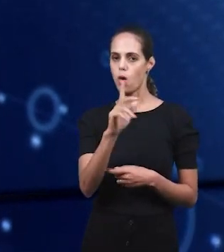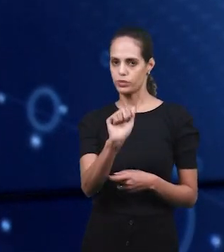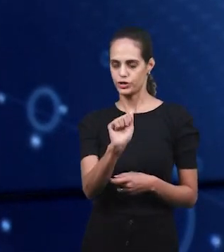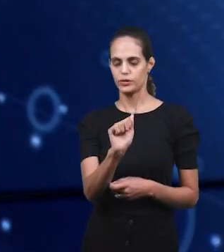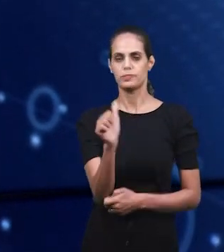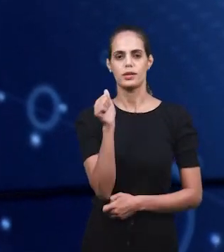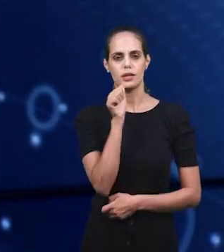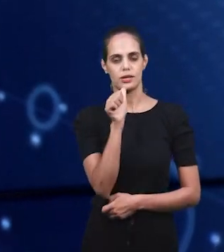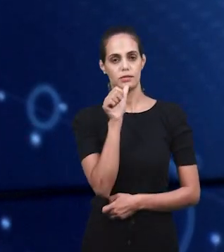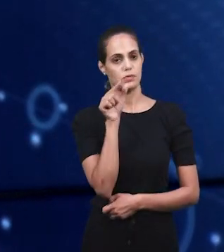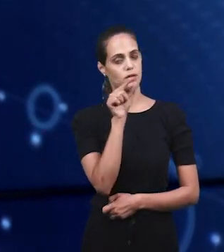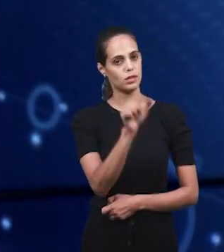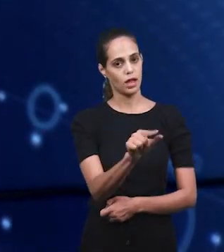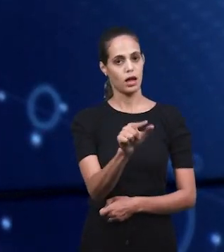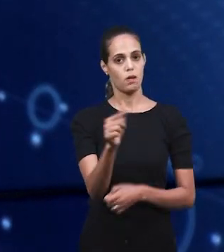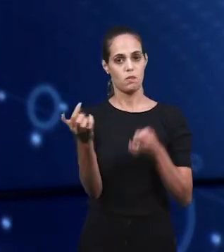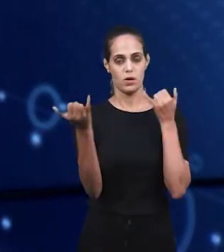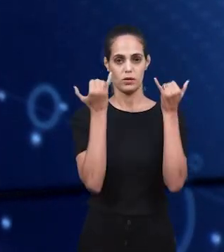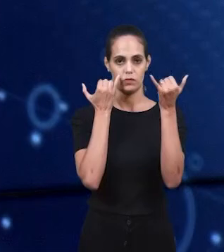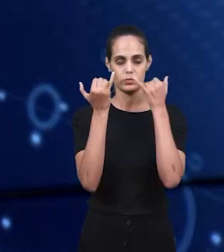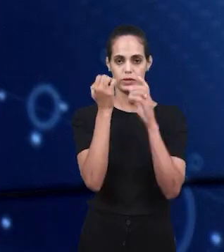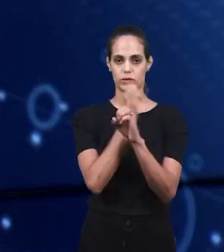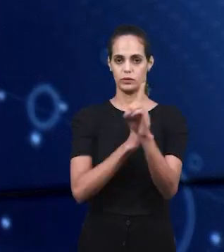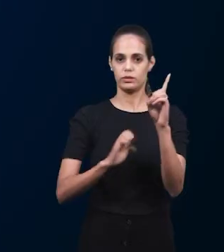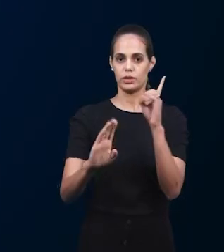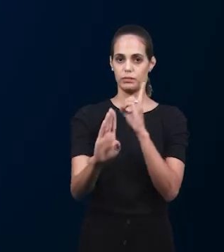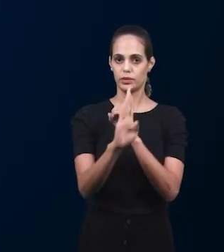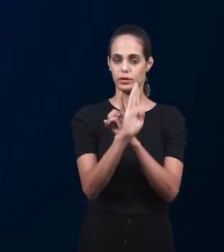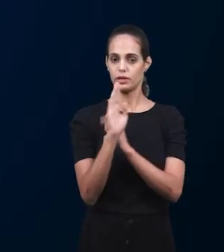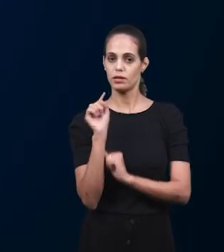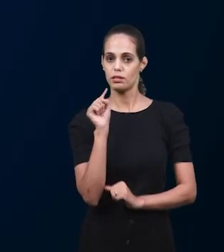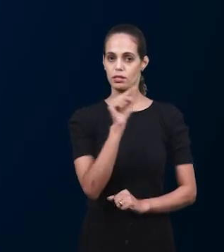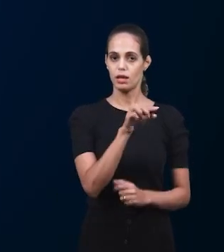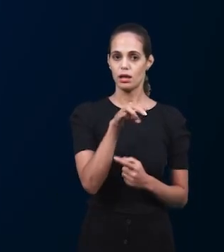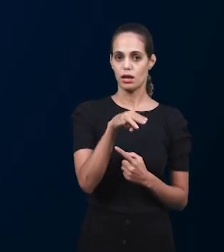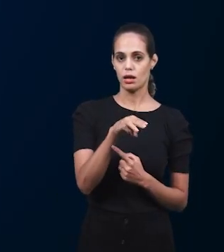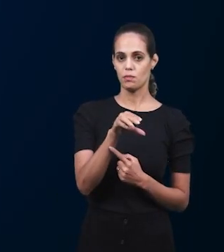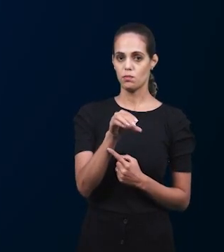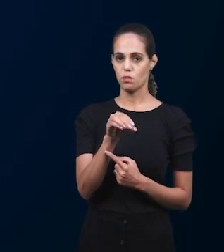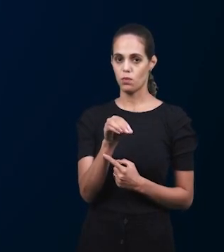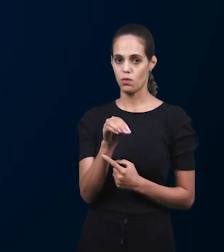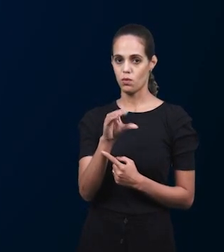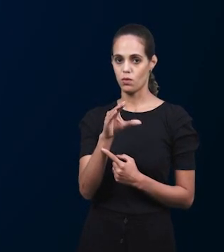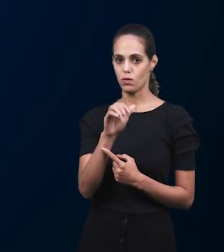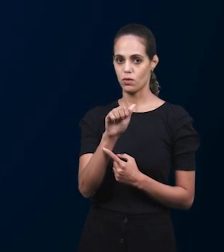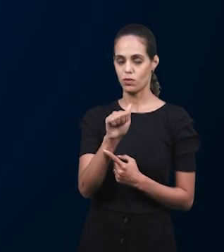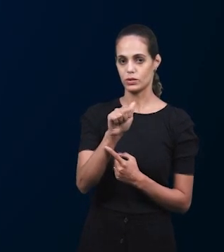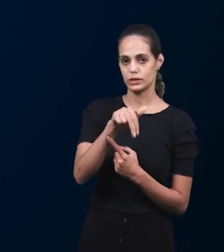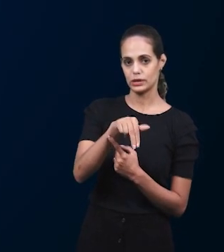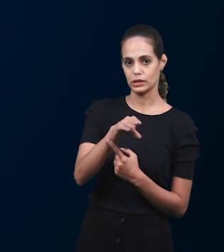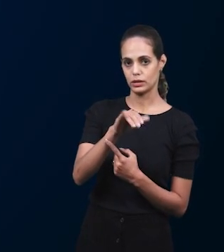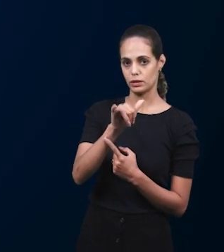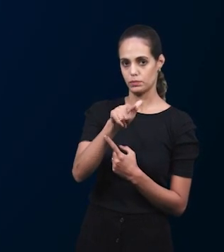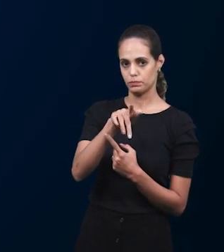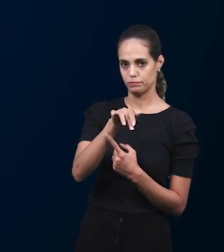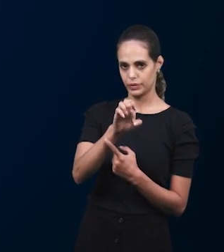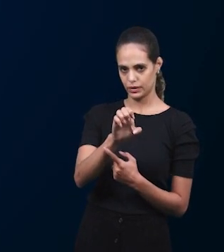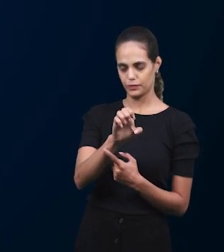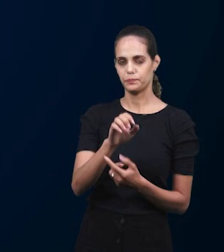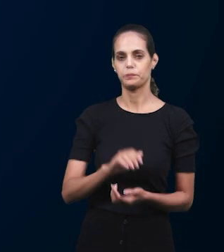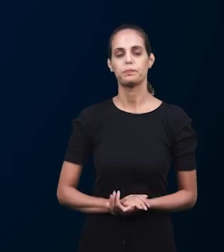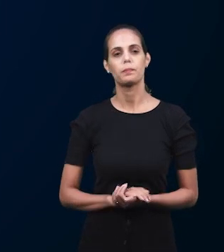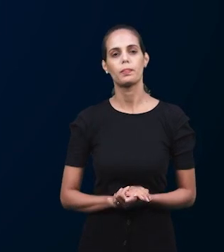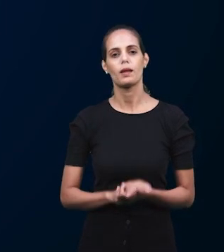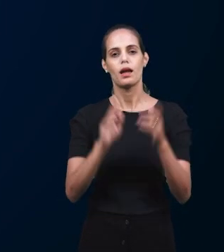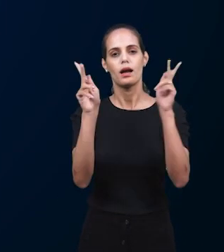пастора Роша. И сестра она поделится с нами. Я приветствую Возлюбленную Церковь Мира Господа Иисуса. Хотел бы